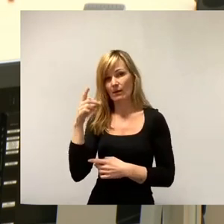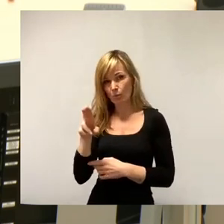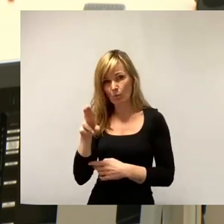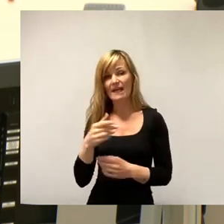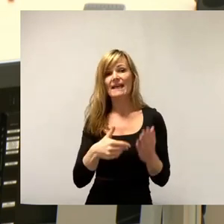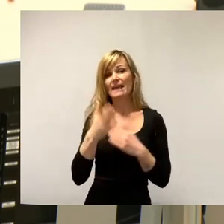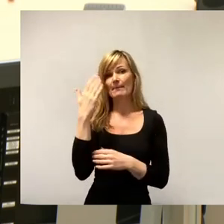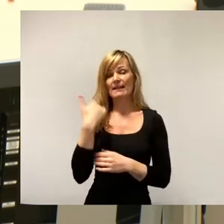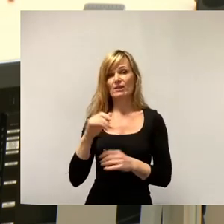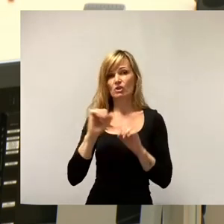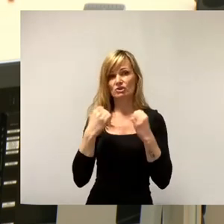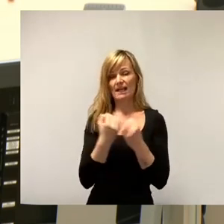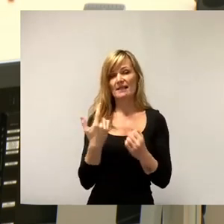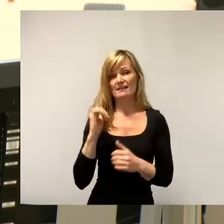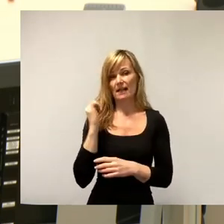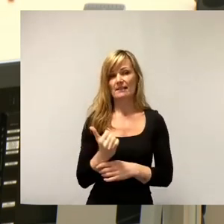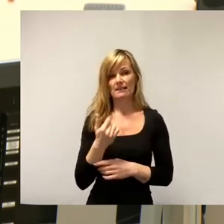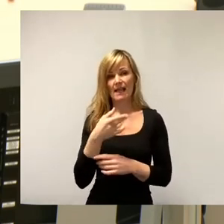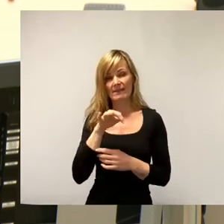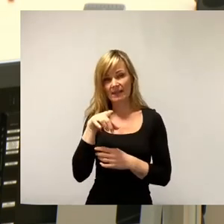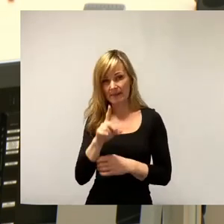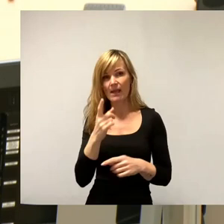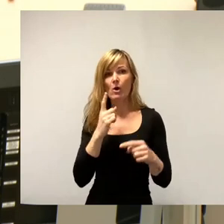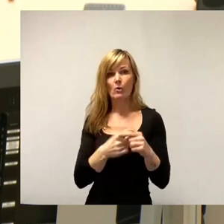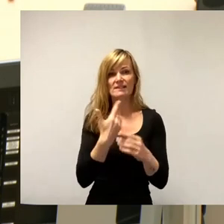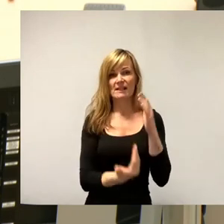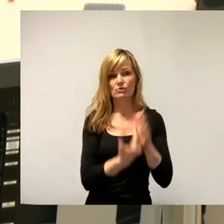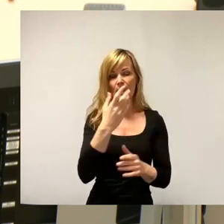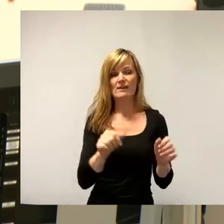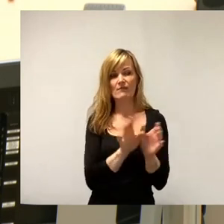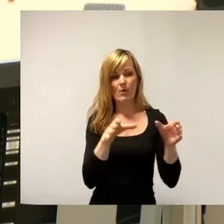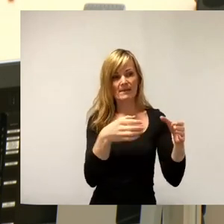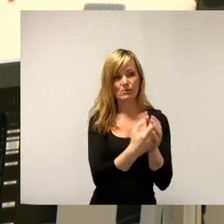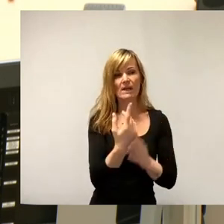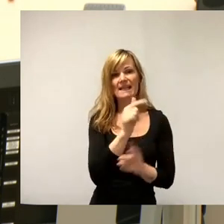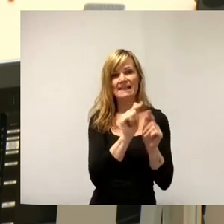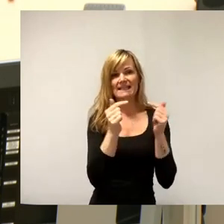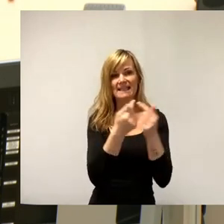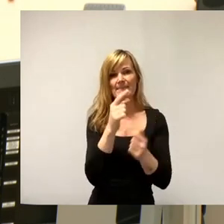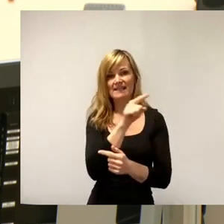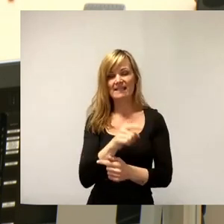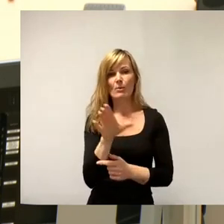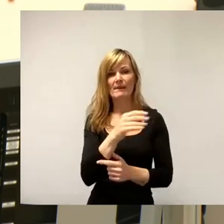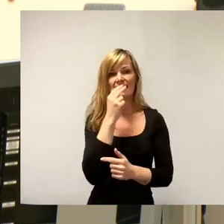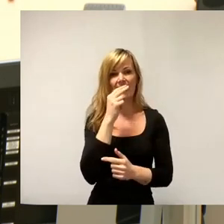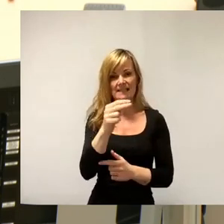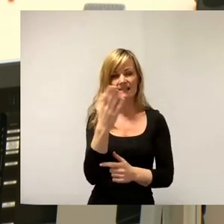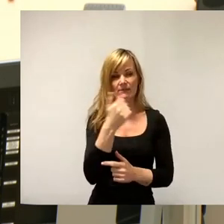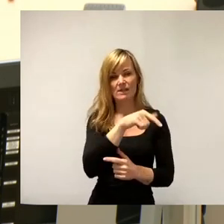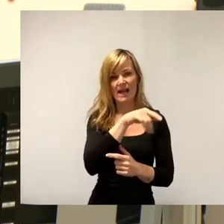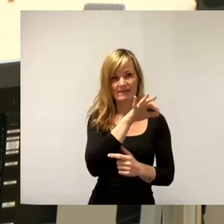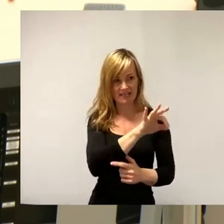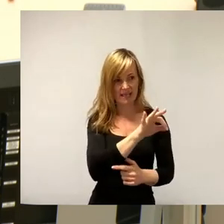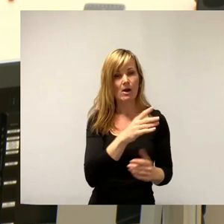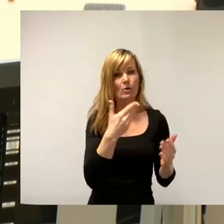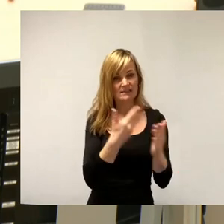staatstragenden bürgerlichen Partei namens FDP und dieser neuen Formation Team Zastrow mit den Nazis von der AfD. Und das müssen die